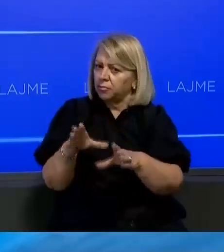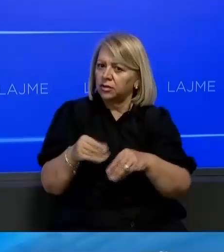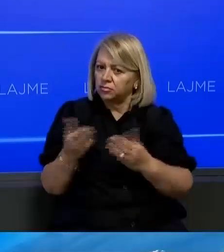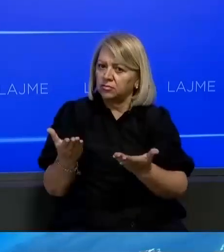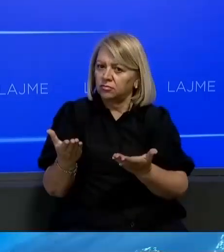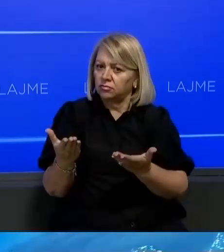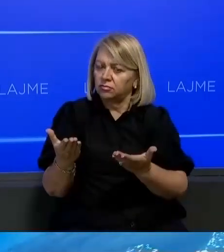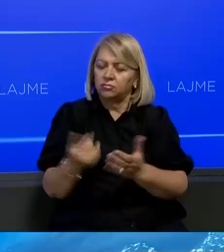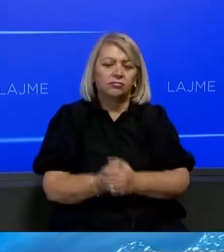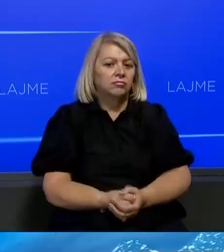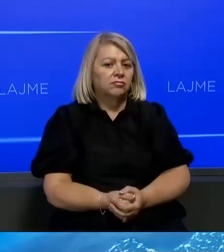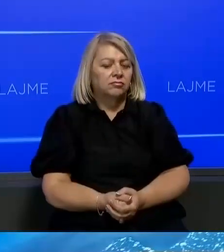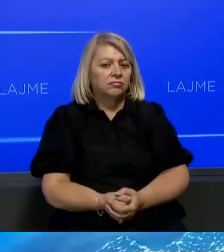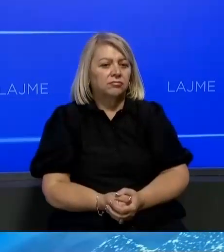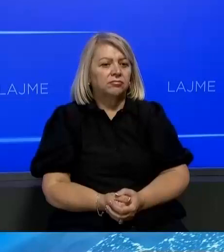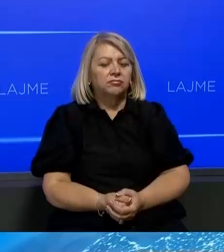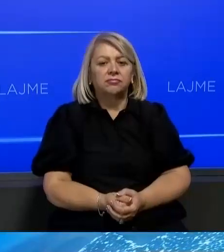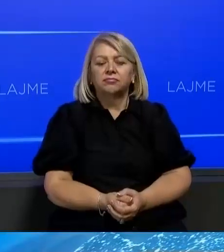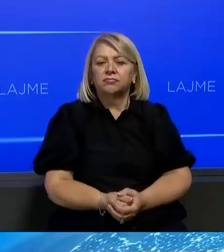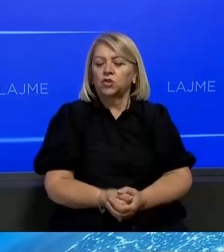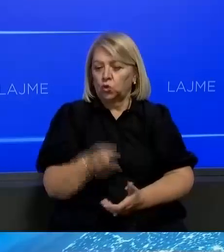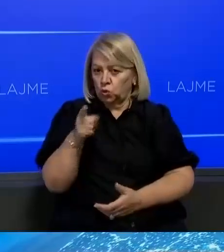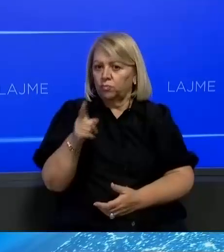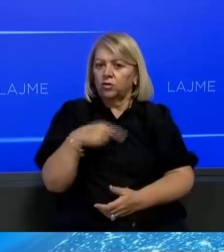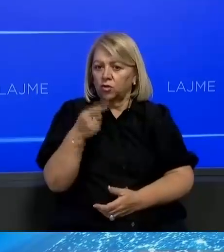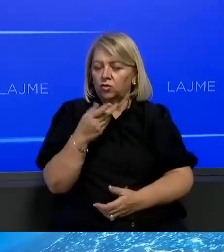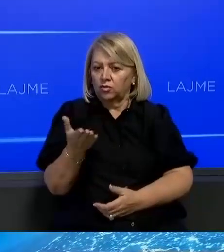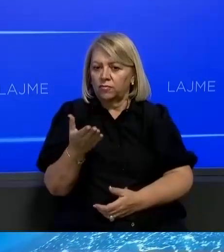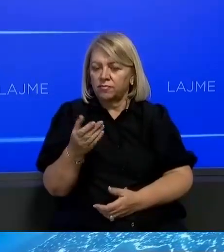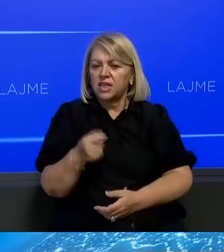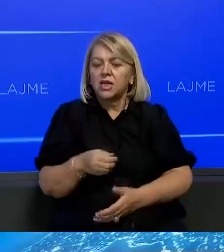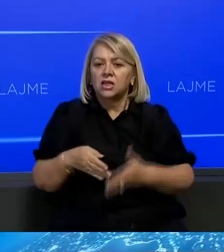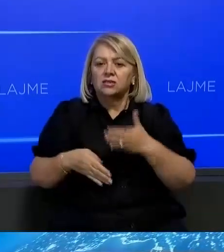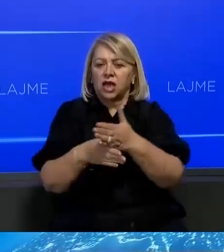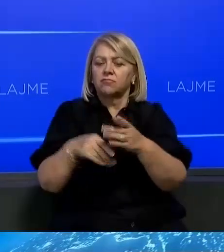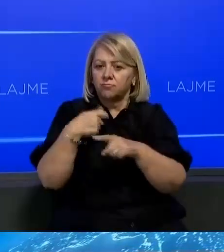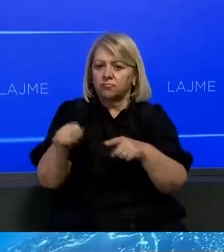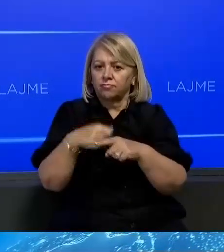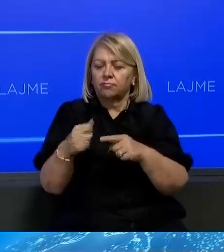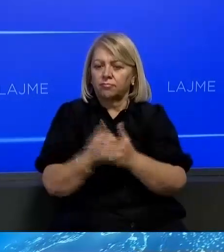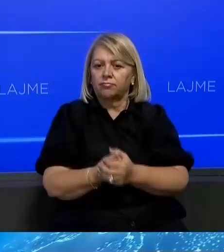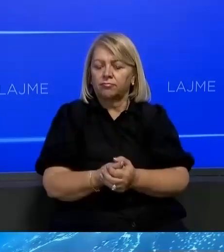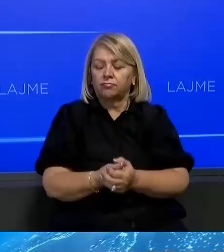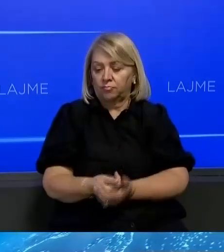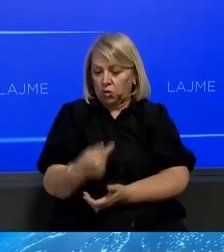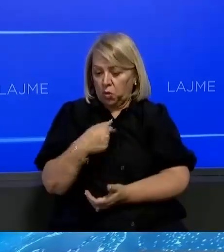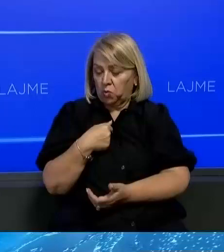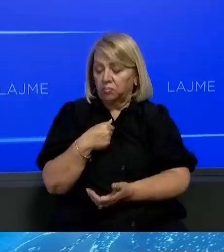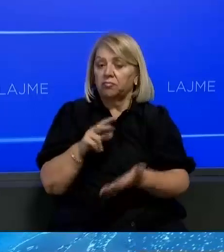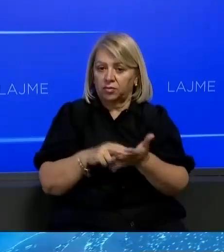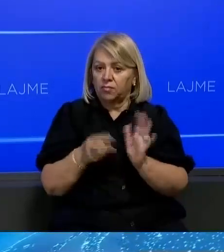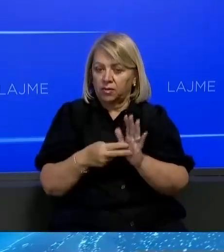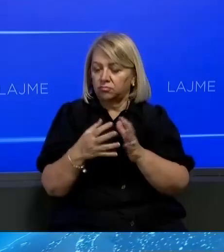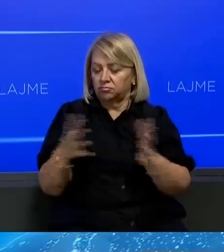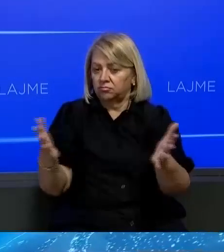të e hake a bazëjët e këjtju që i në këto. Ju pëthuni kini investime në gjenerime Shqipërin. Unë e këmë një problem ma